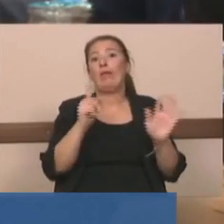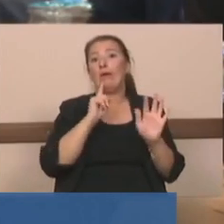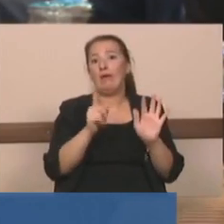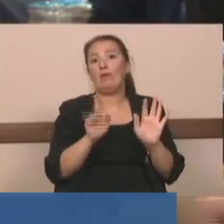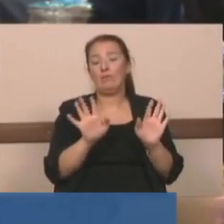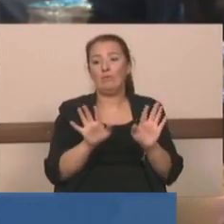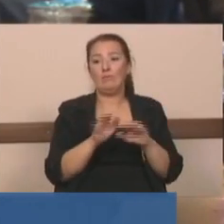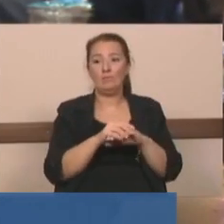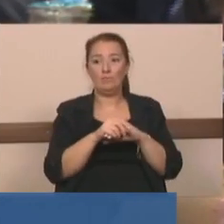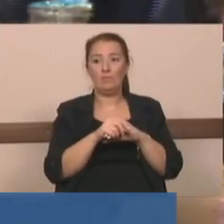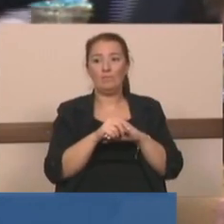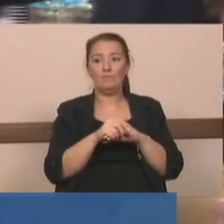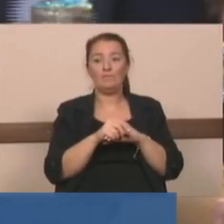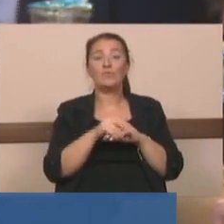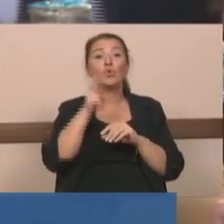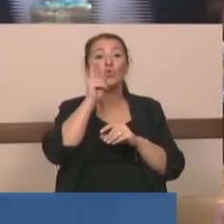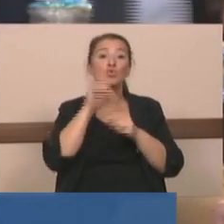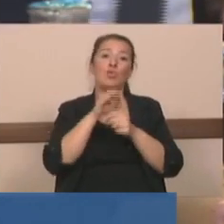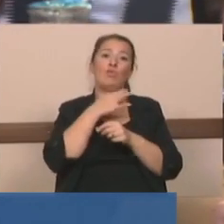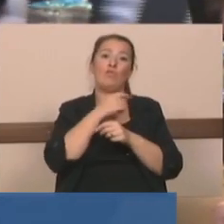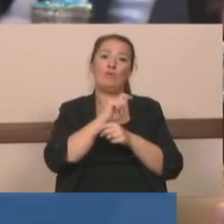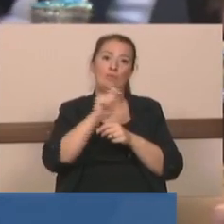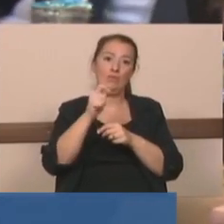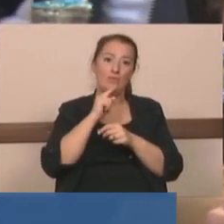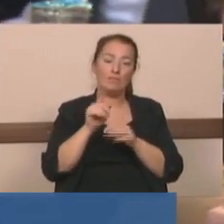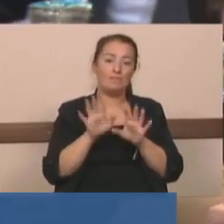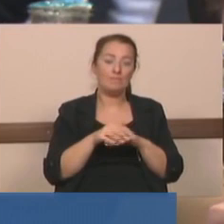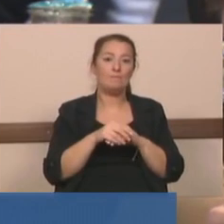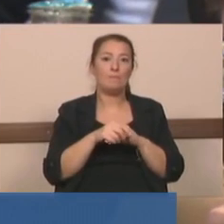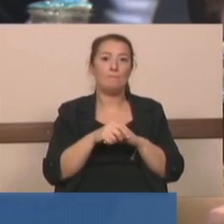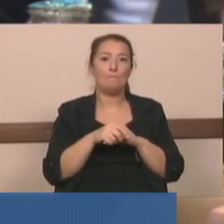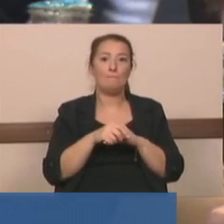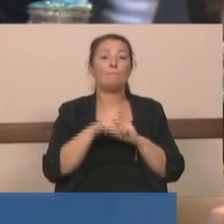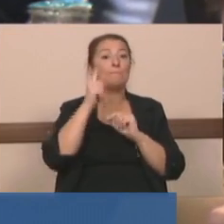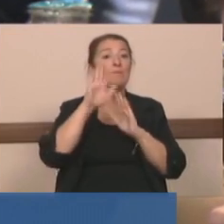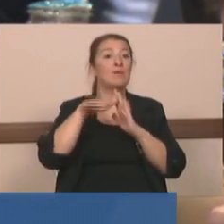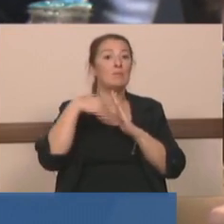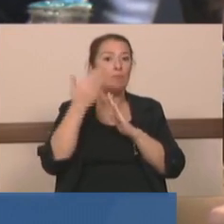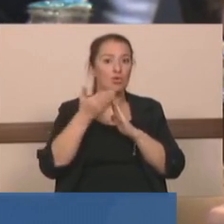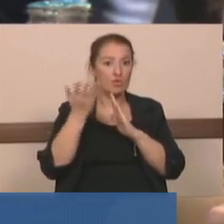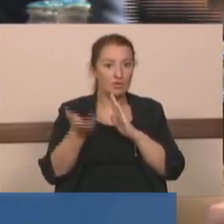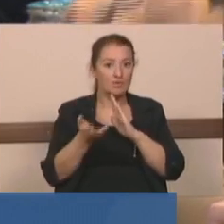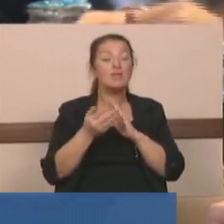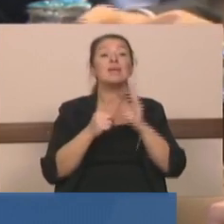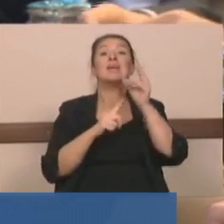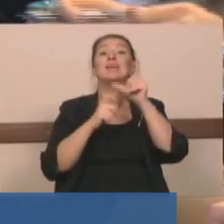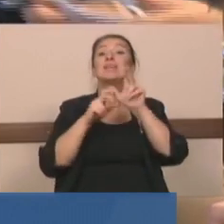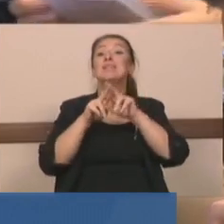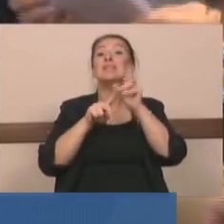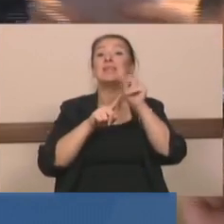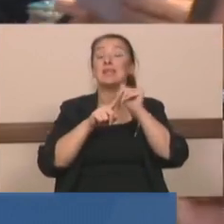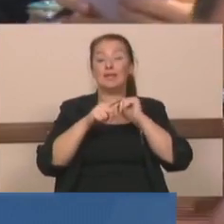şey ise toparlayalım. Son cümleniz olsun lütfen. Bir başka şey son cümle olmayacak. Bir başka şey ise iski zammını